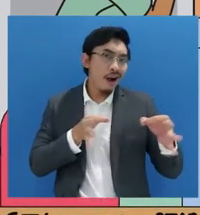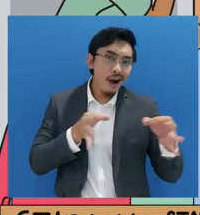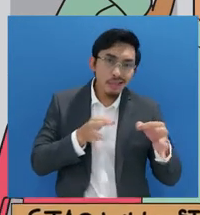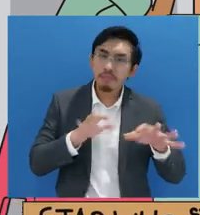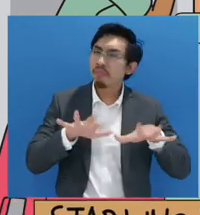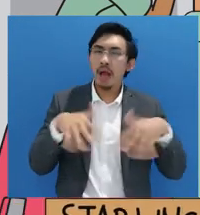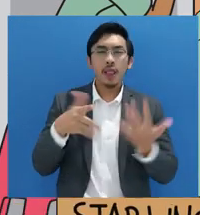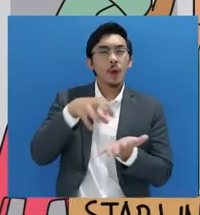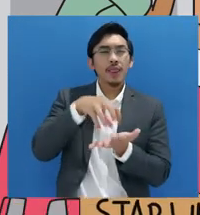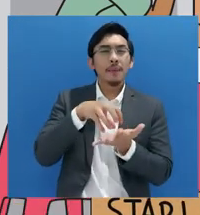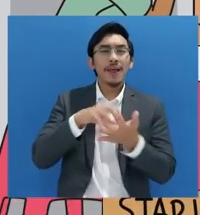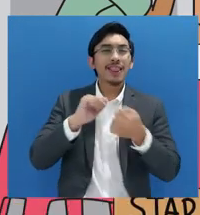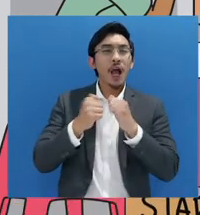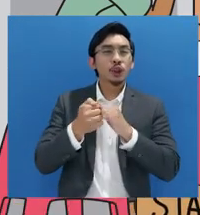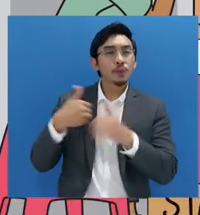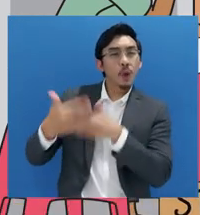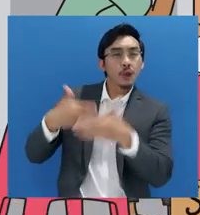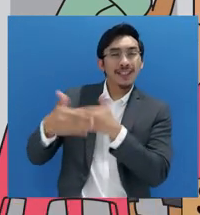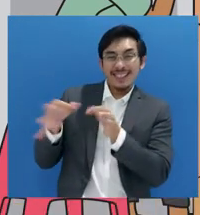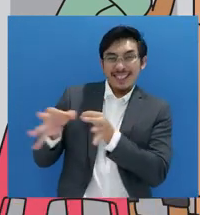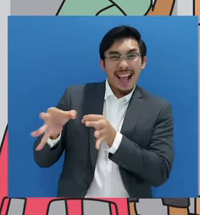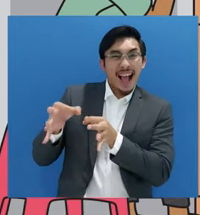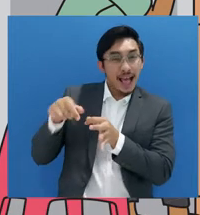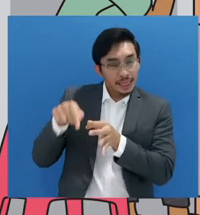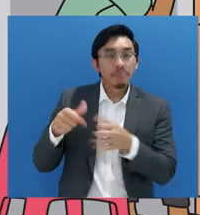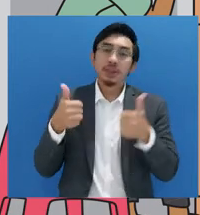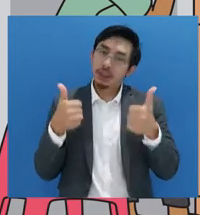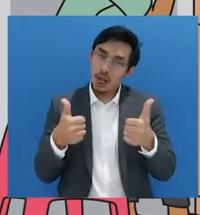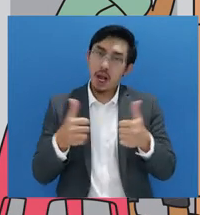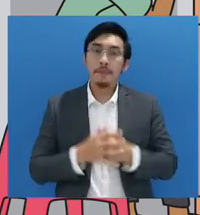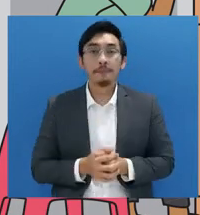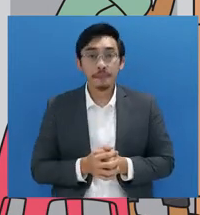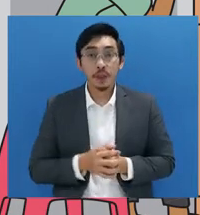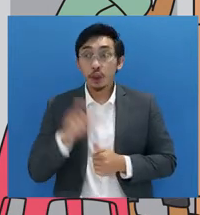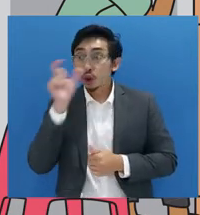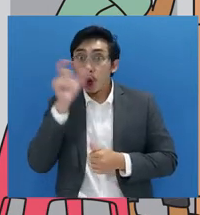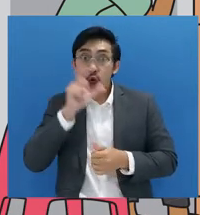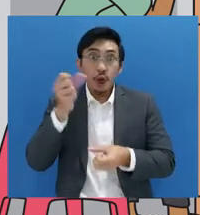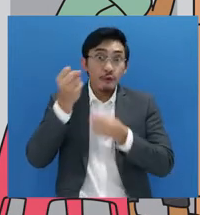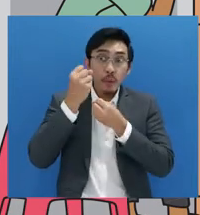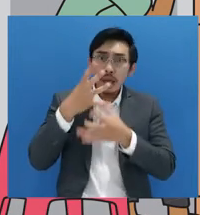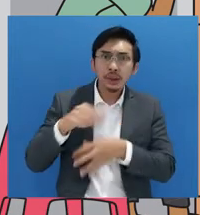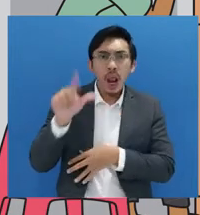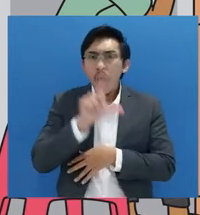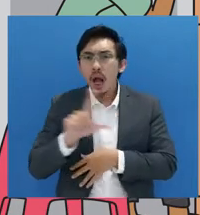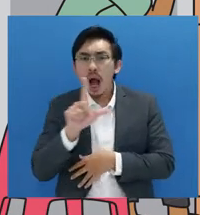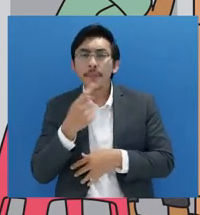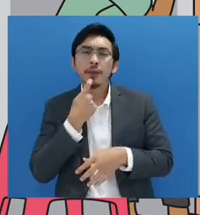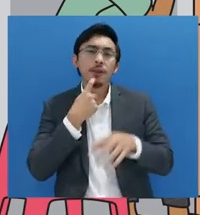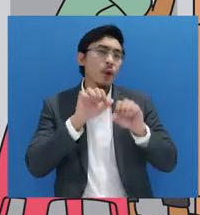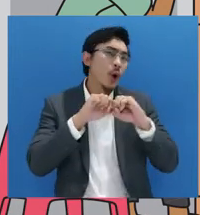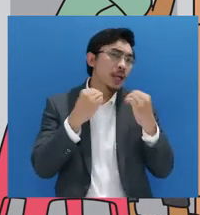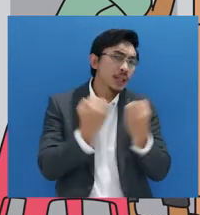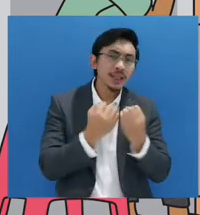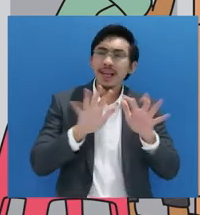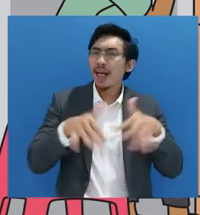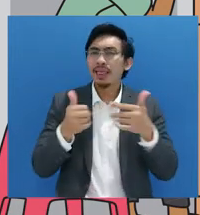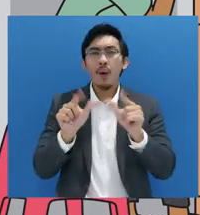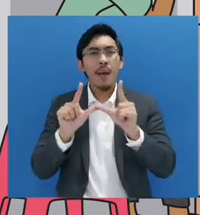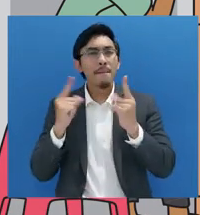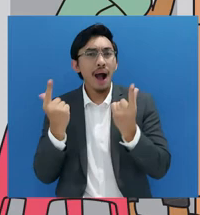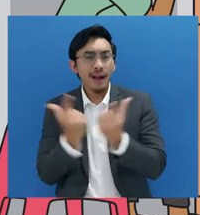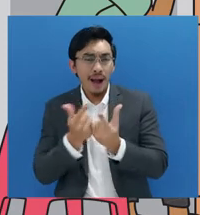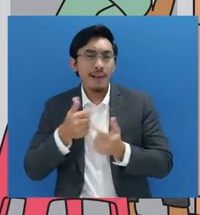tak perlu bersusah payah mencari informasi lengkap mengenai organisasi atau lembaga bantuan hukum yang menyediakan bantuan hukum secara cuma-cuma.